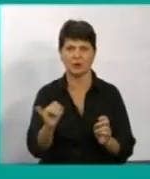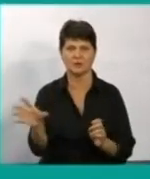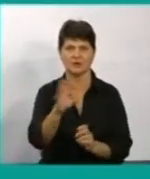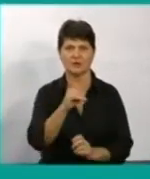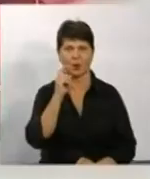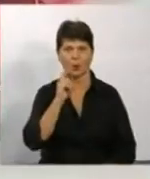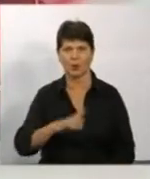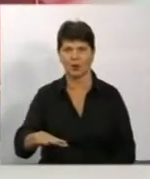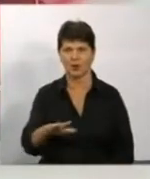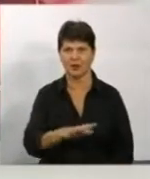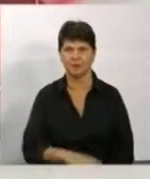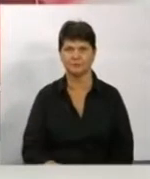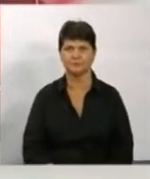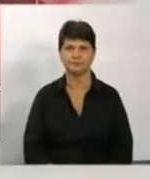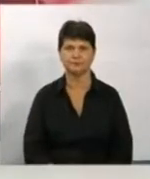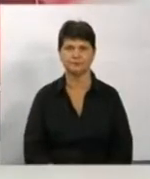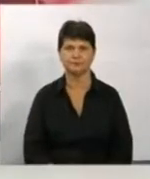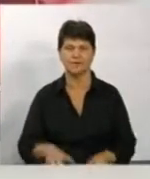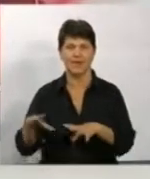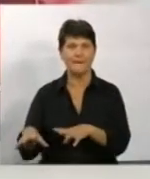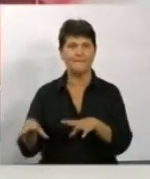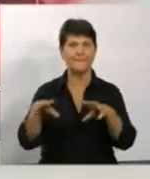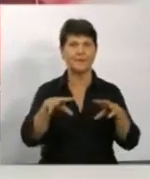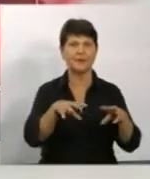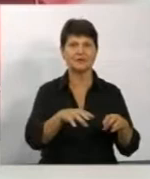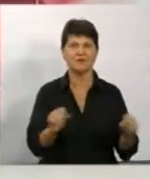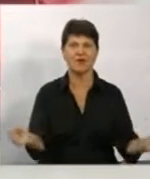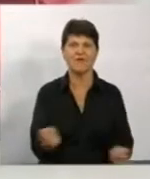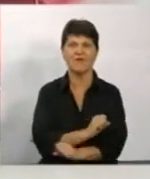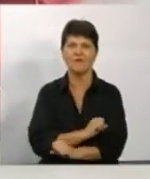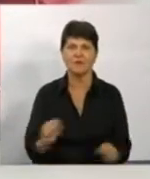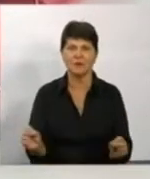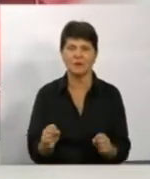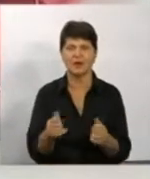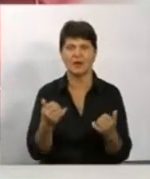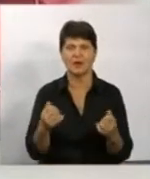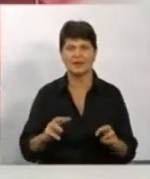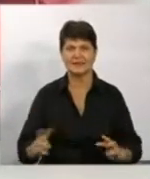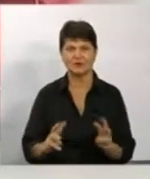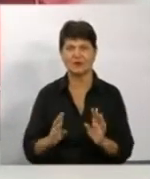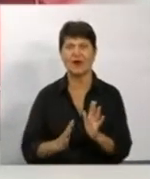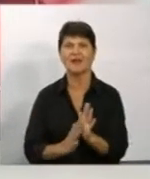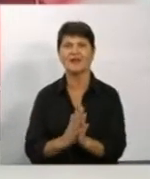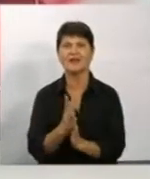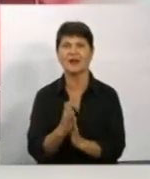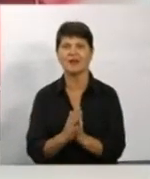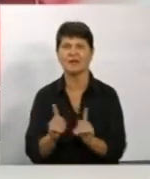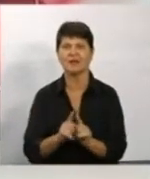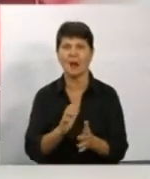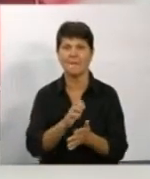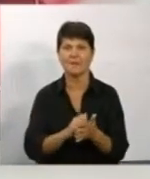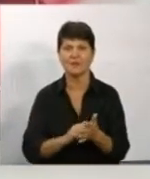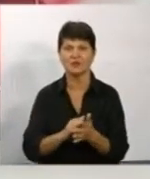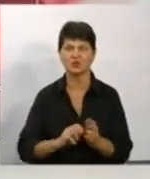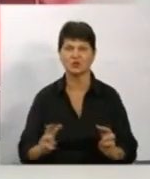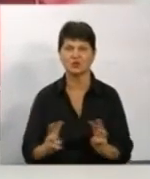Музика Переміщали порох, він вибухнув, а вже від цього загорілася трава. Таку причину пожежі на